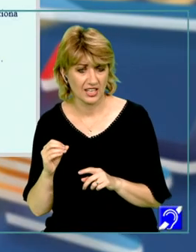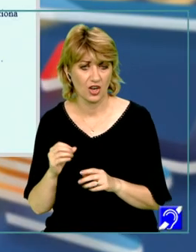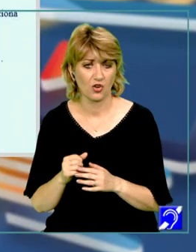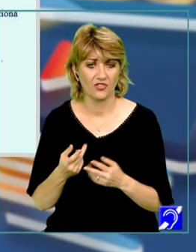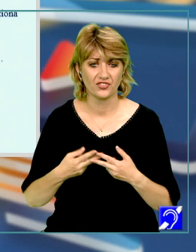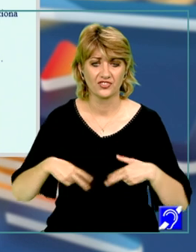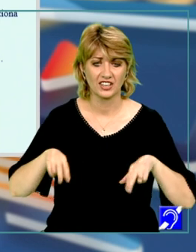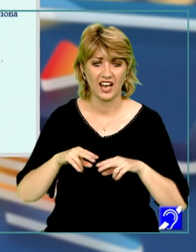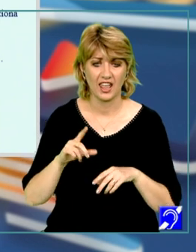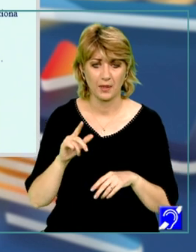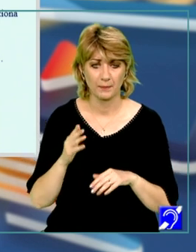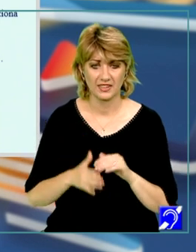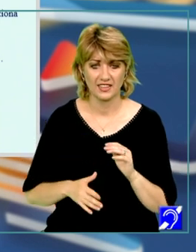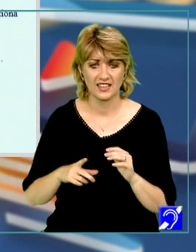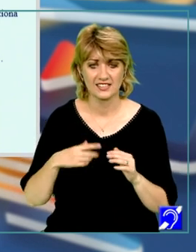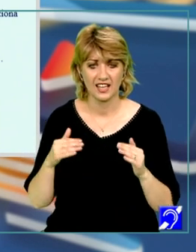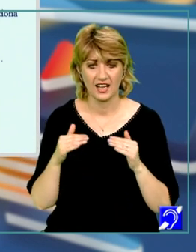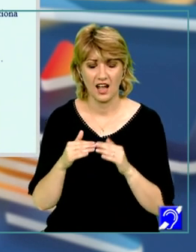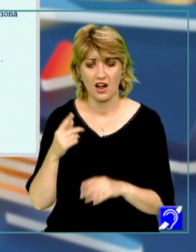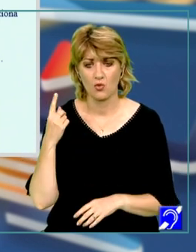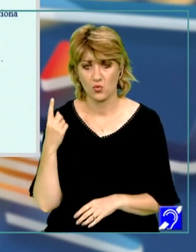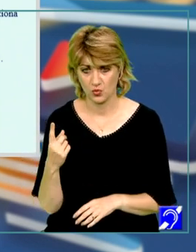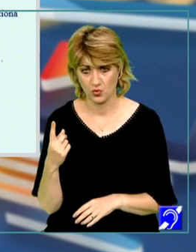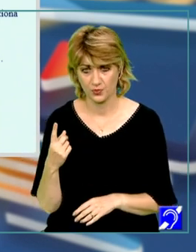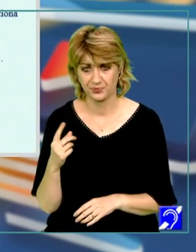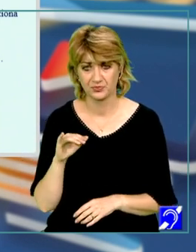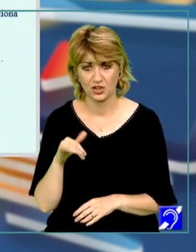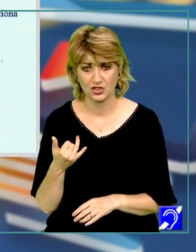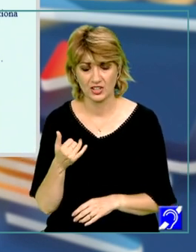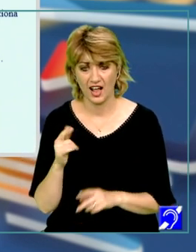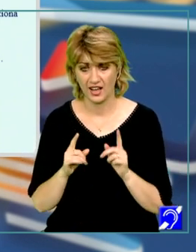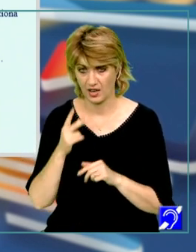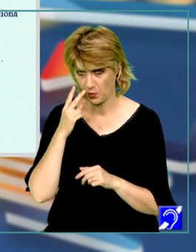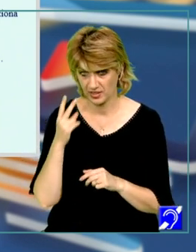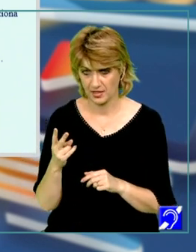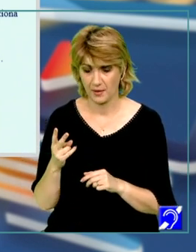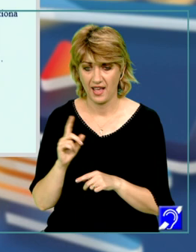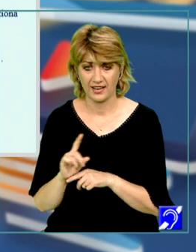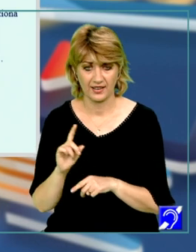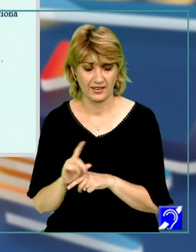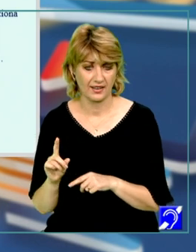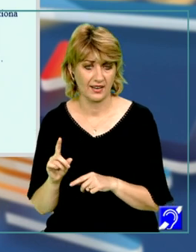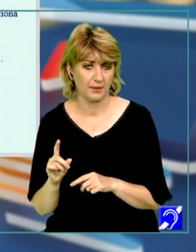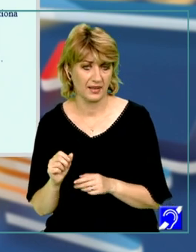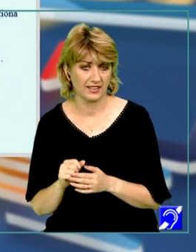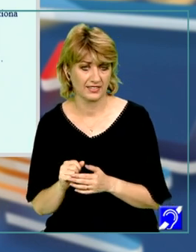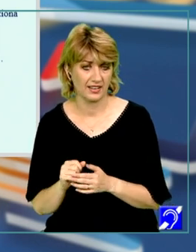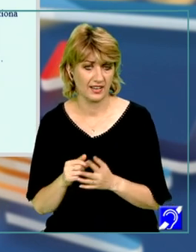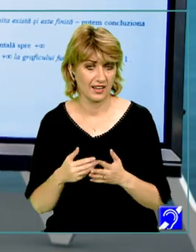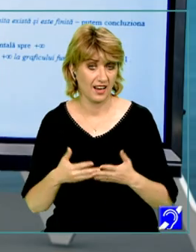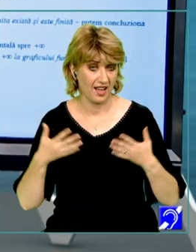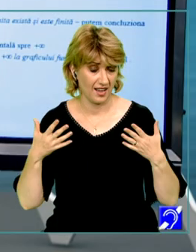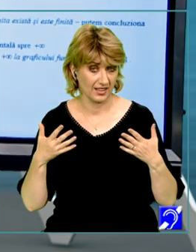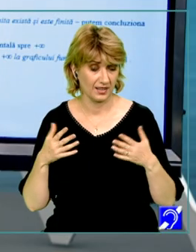concluzia că limita este egală cu 1. Și dacă ne uităm la elementele teoretice evidențiate